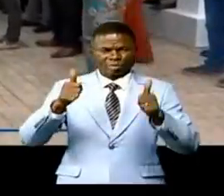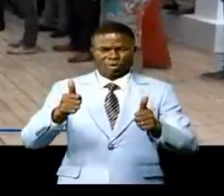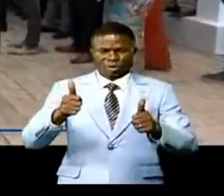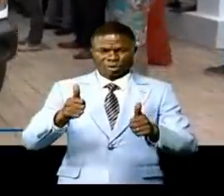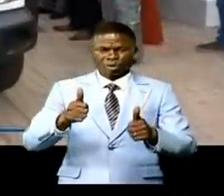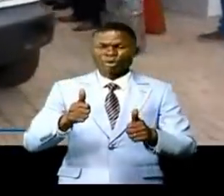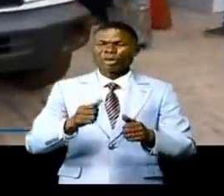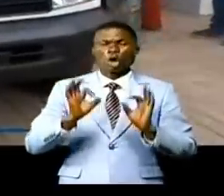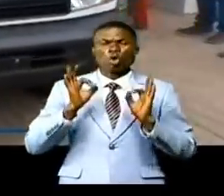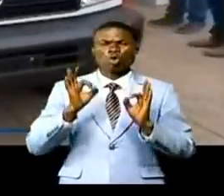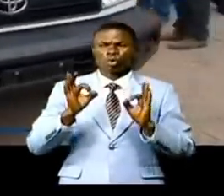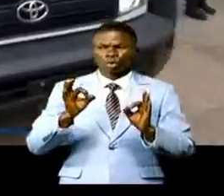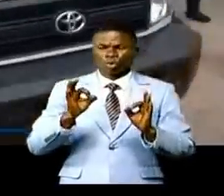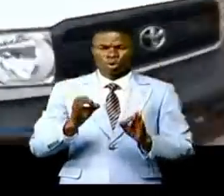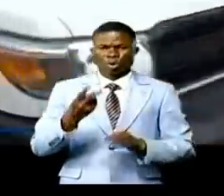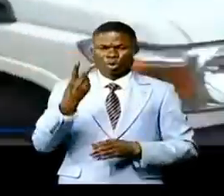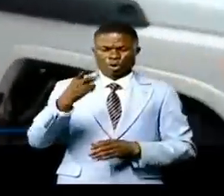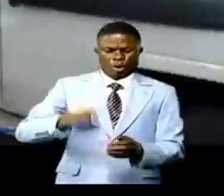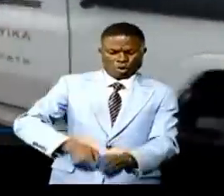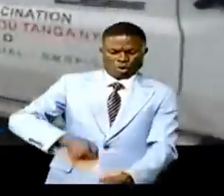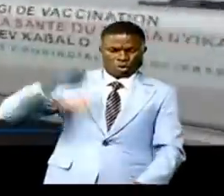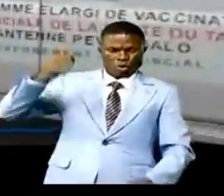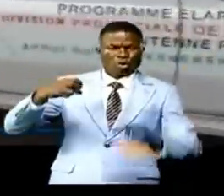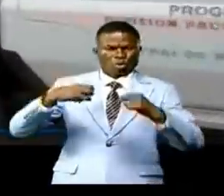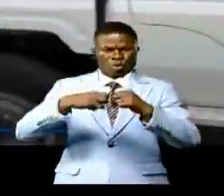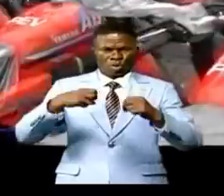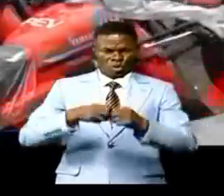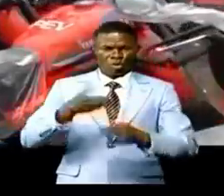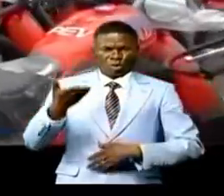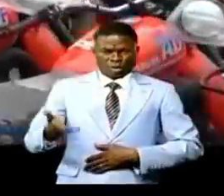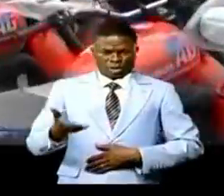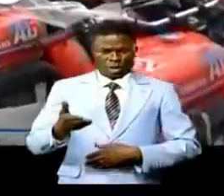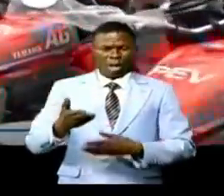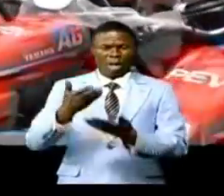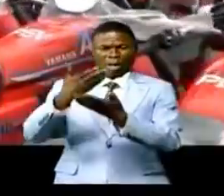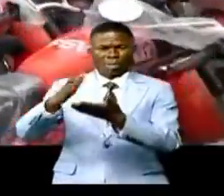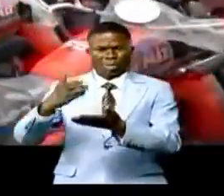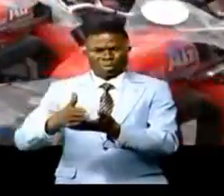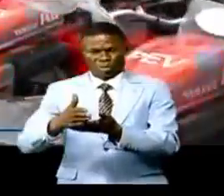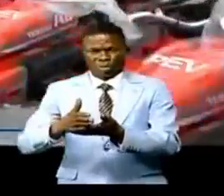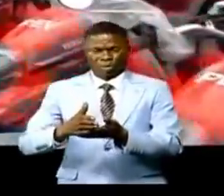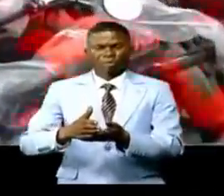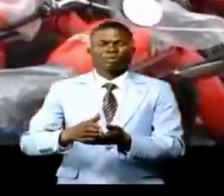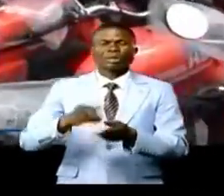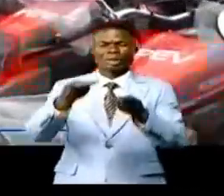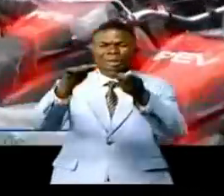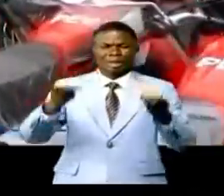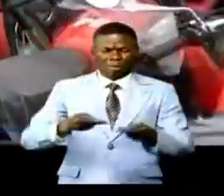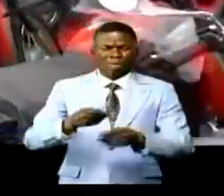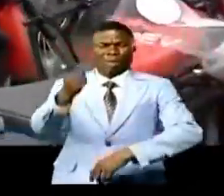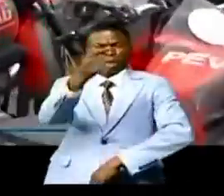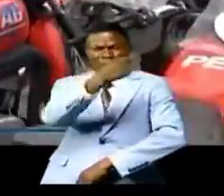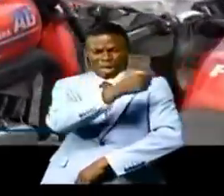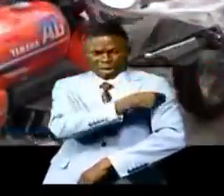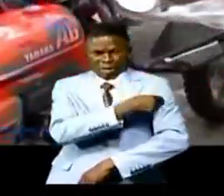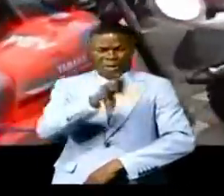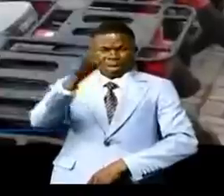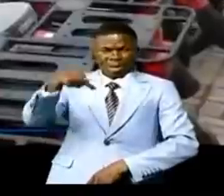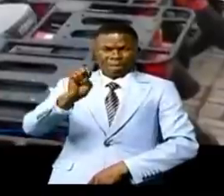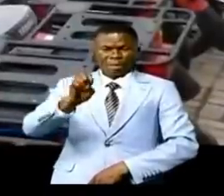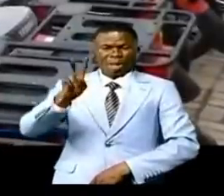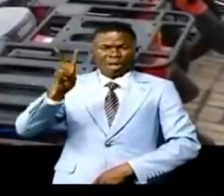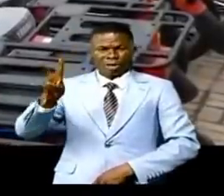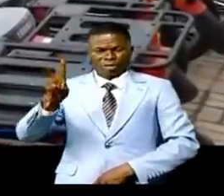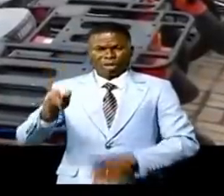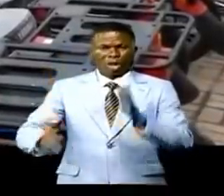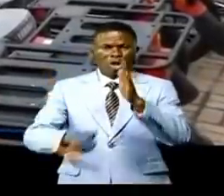cabine et de deux groupes électrogènes de 70 KV à chacun destinés aux désantènes du programme élargi de vaccination PEV du Tanganyika et